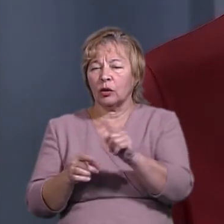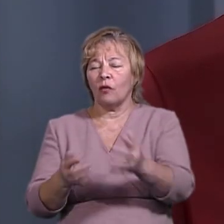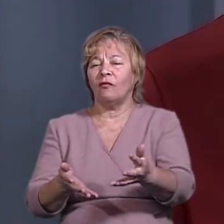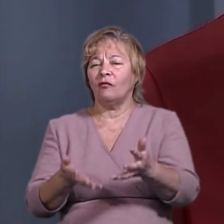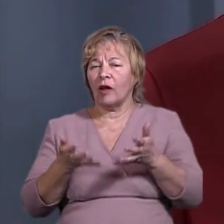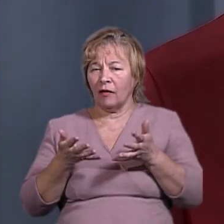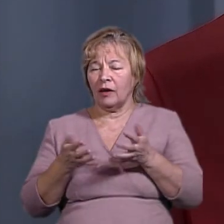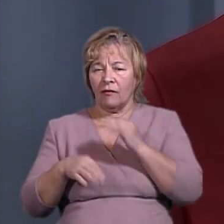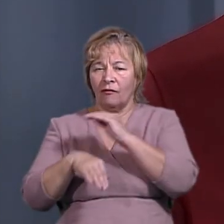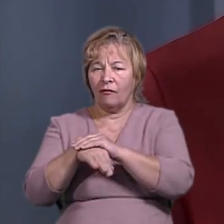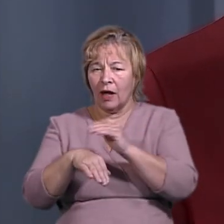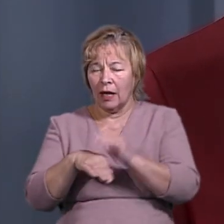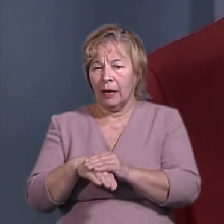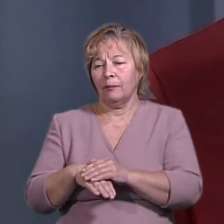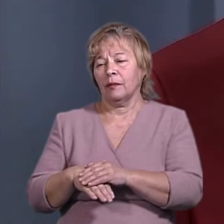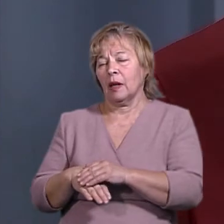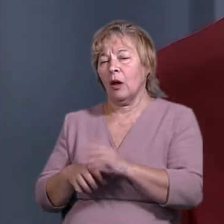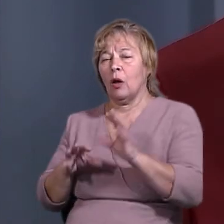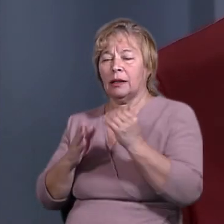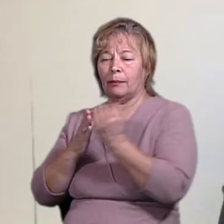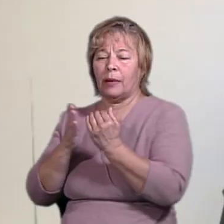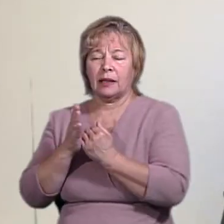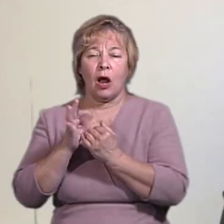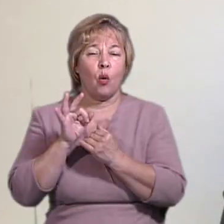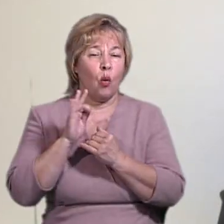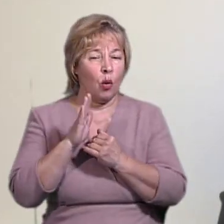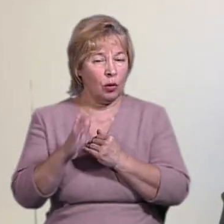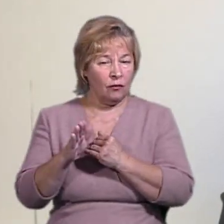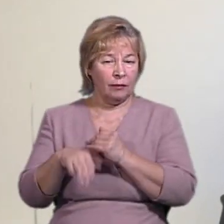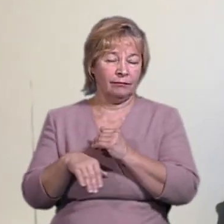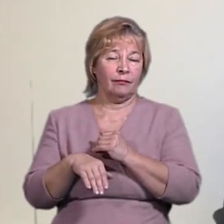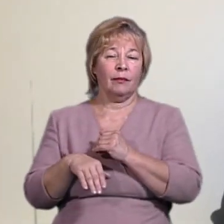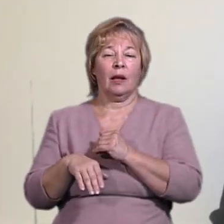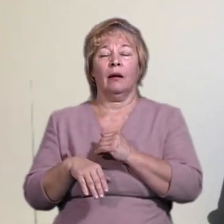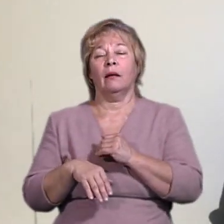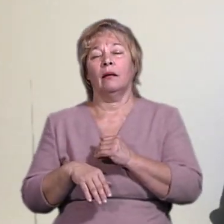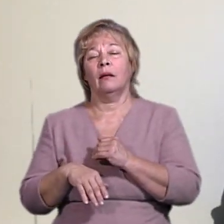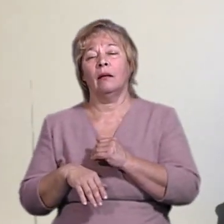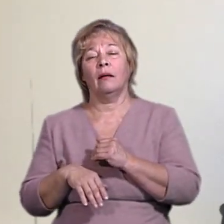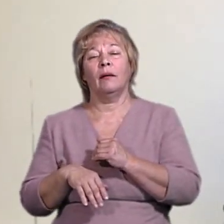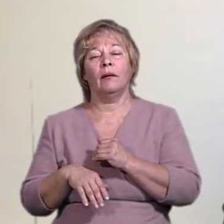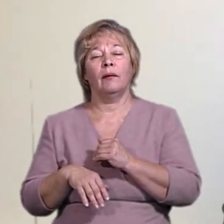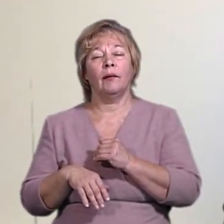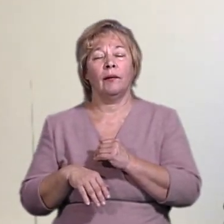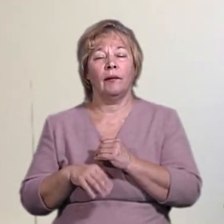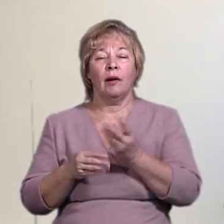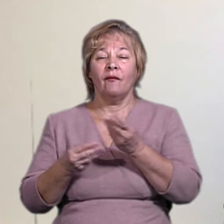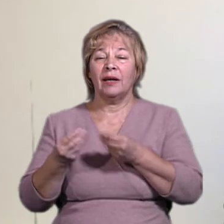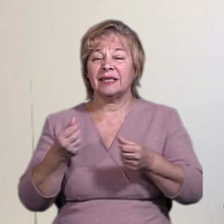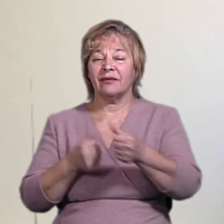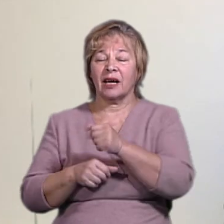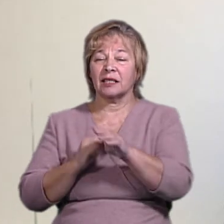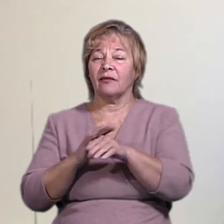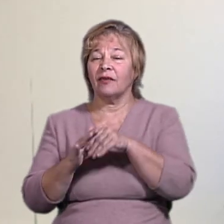відхилень в даних протоколах, якщо говорити не літературно, а фактологічно, це фальсифікація